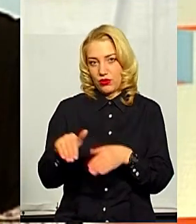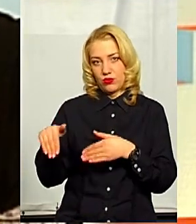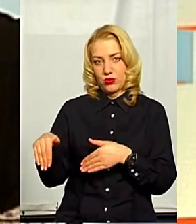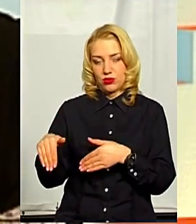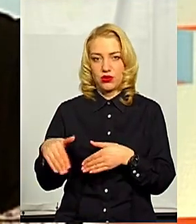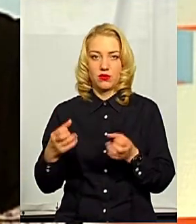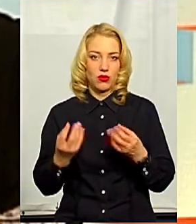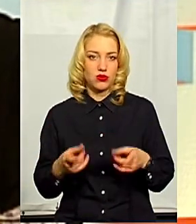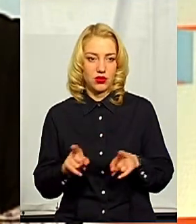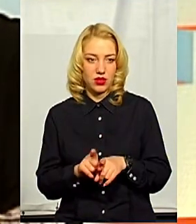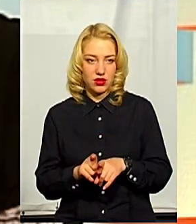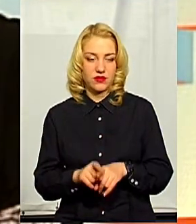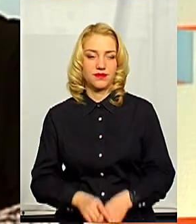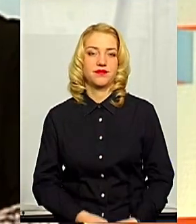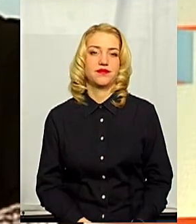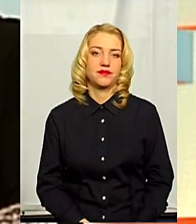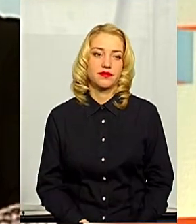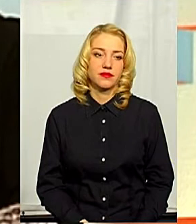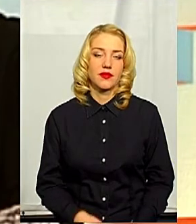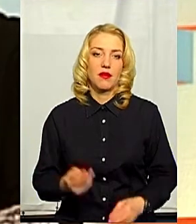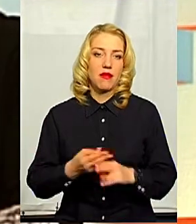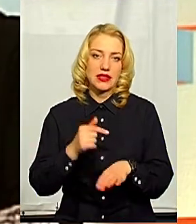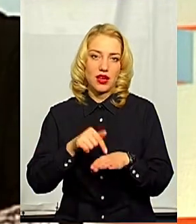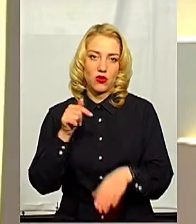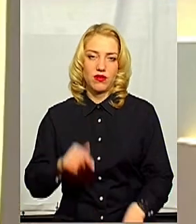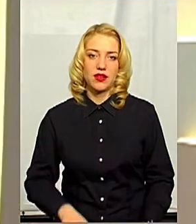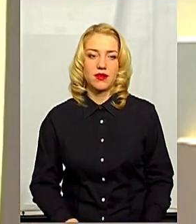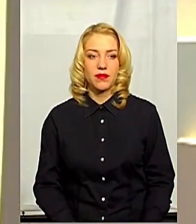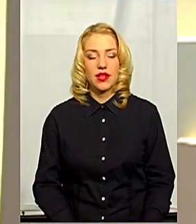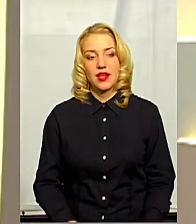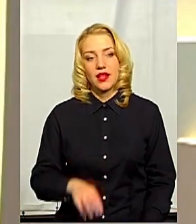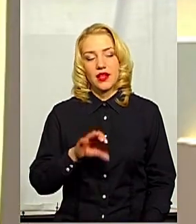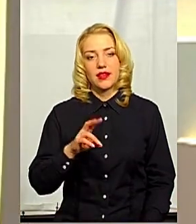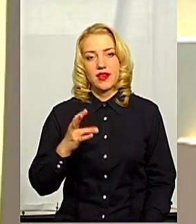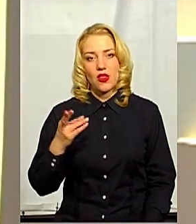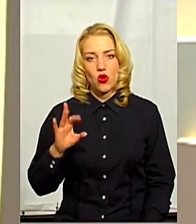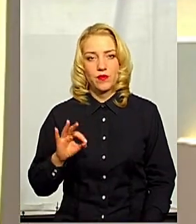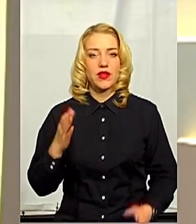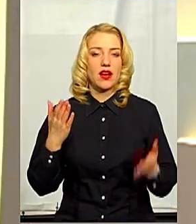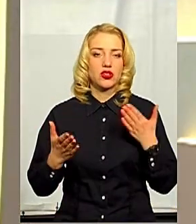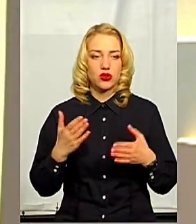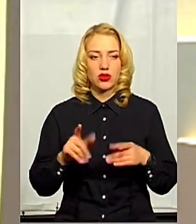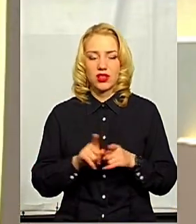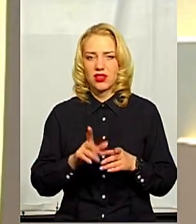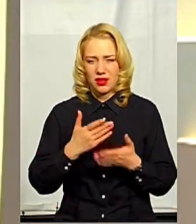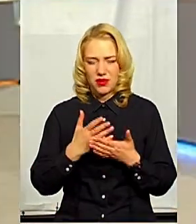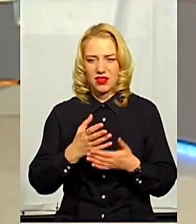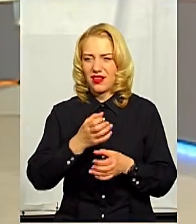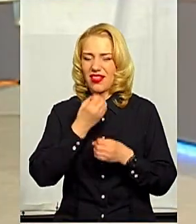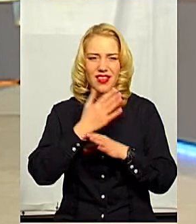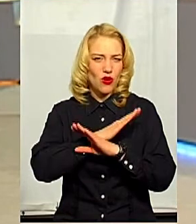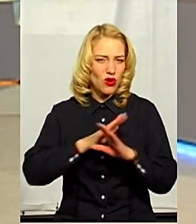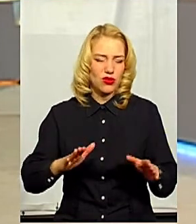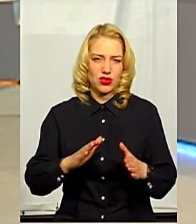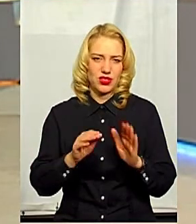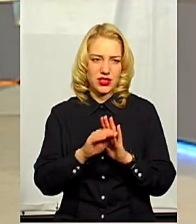ситуацію просто так без реагування. Пані Тетяно, якщо от такий от нехороший, скажімо, сценарій,